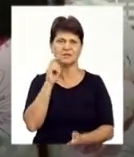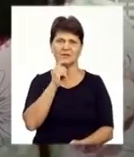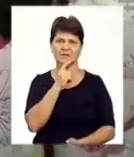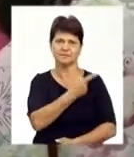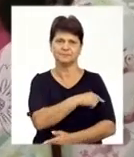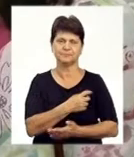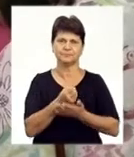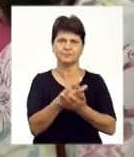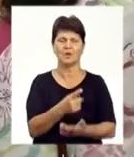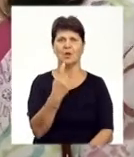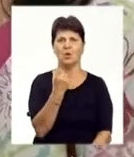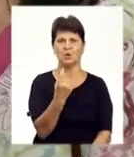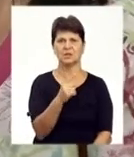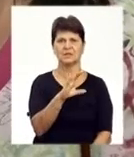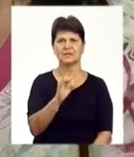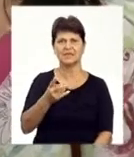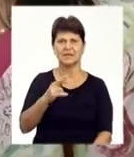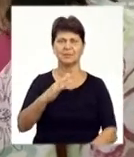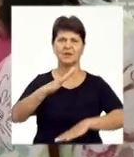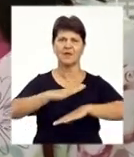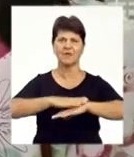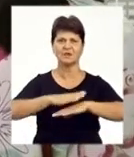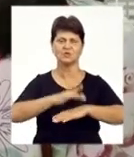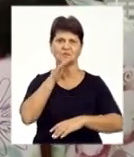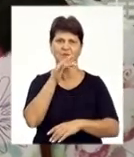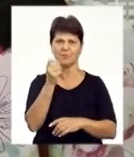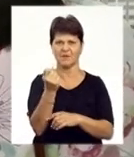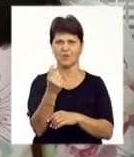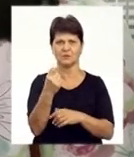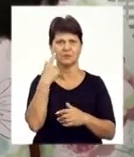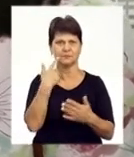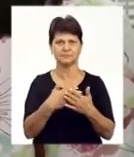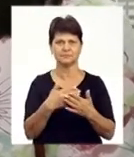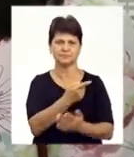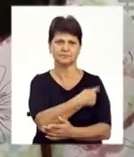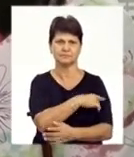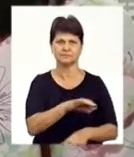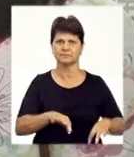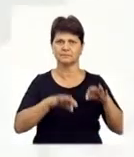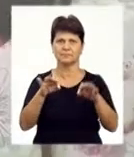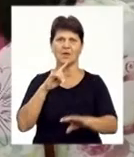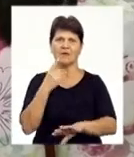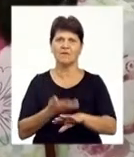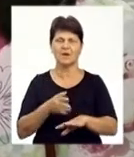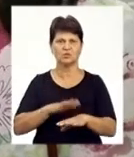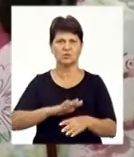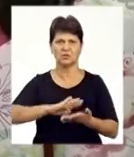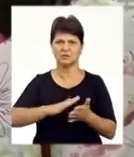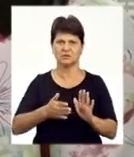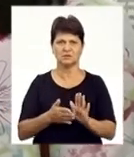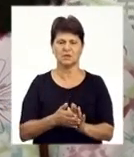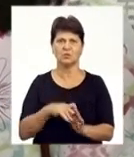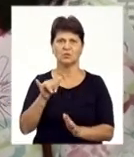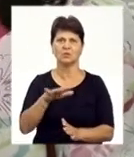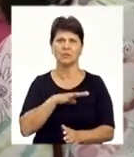11 серпня близько сьомої години вечора, доставлений каретою швидкої медичної допомоги в дуже важкому стані. Стан його обумовлений